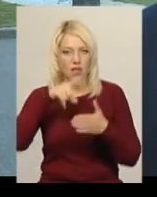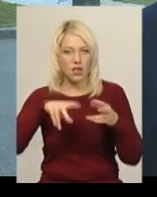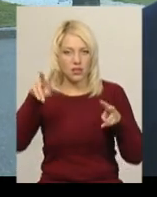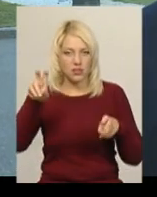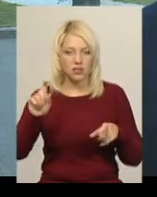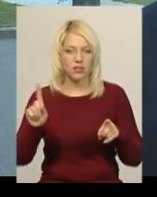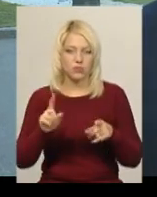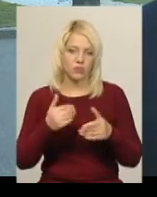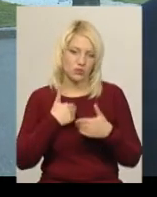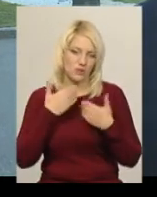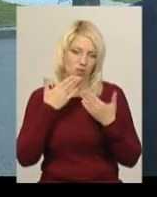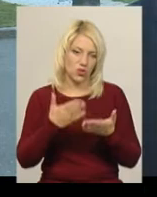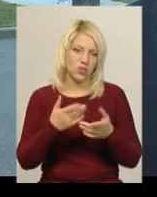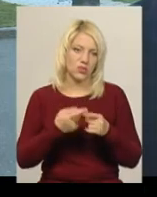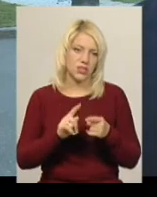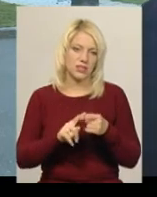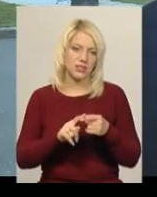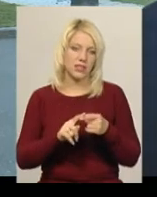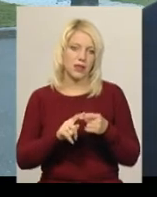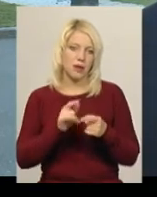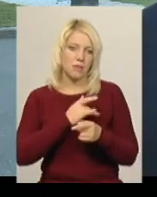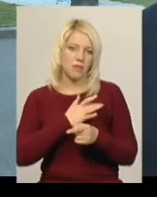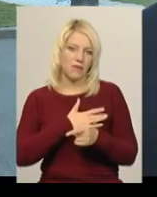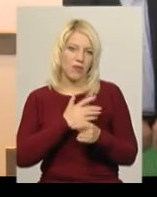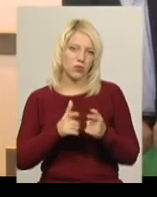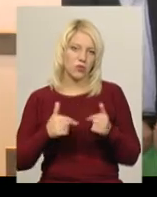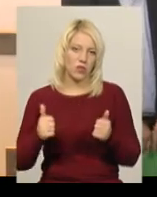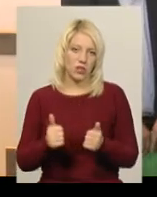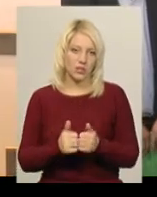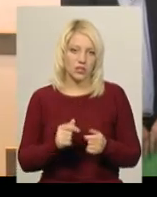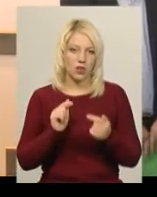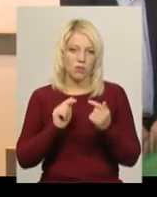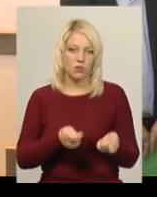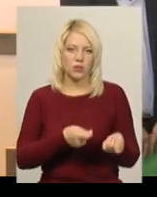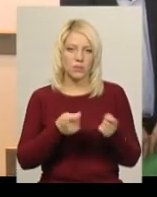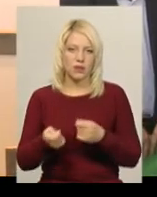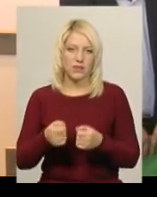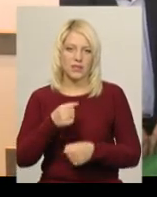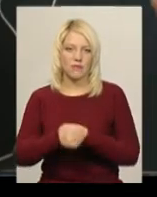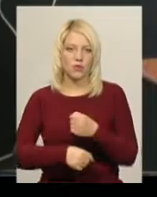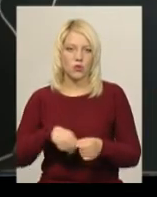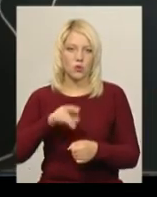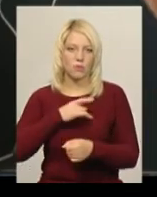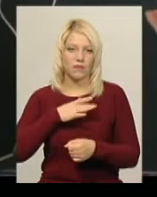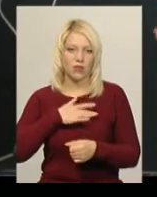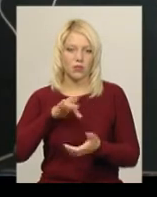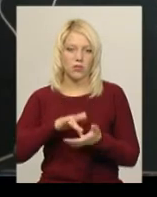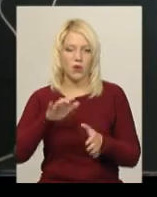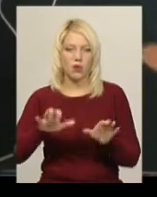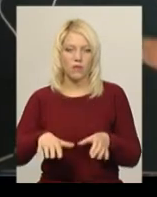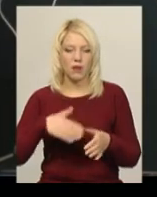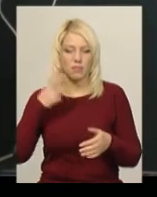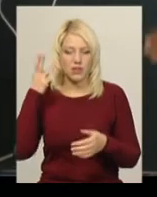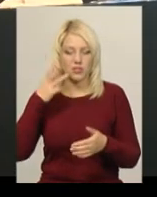ми вже звернулися до цієї приватної організації. Проти перевезення ведмедів до приватного центру голова Хмельницької